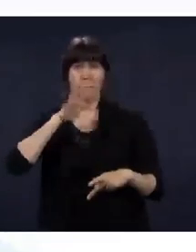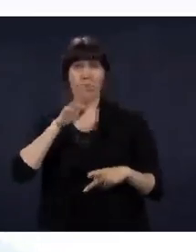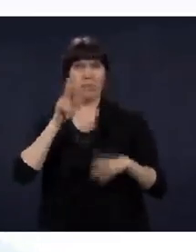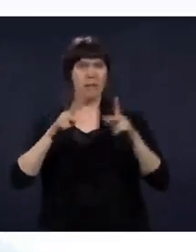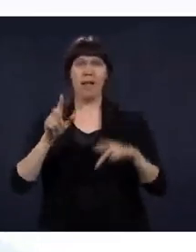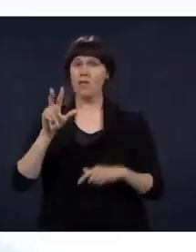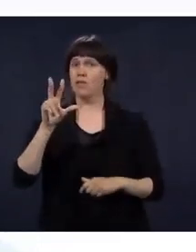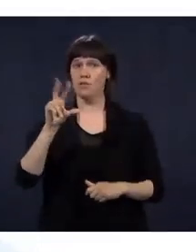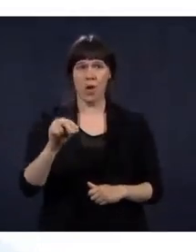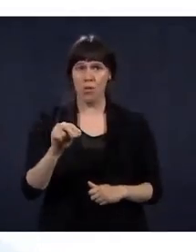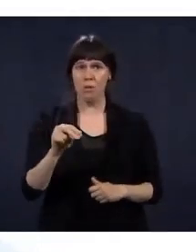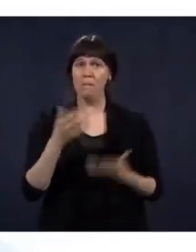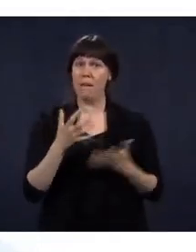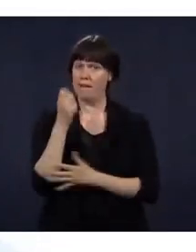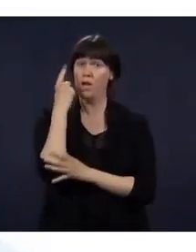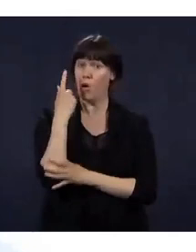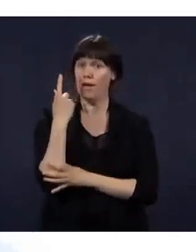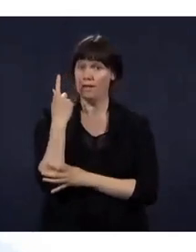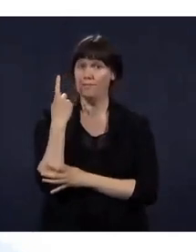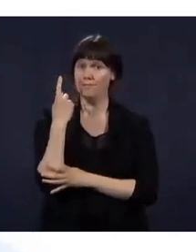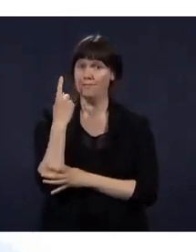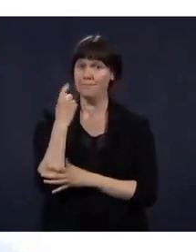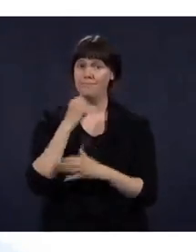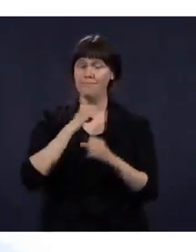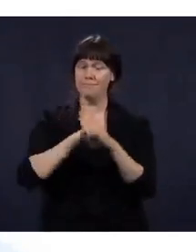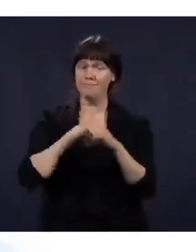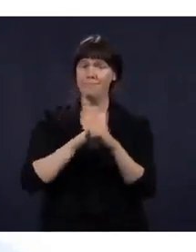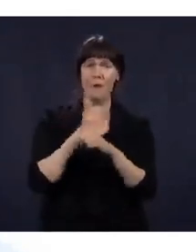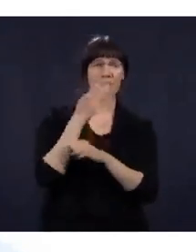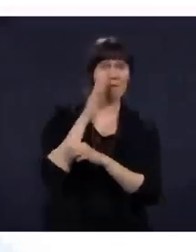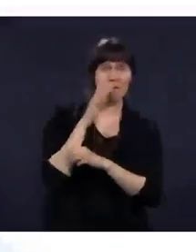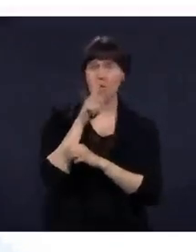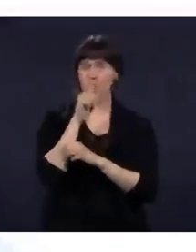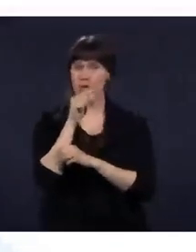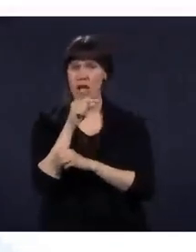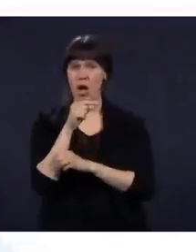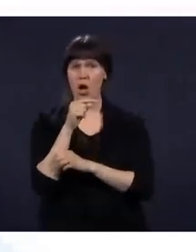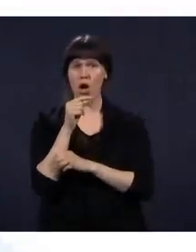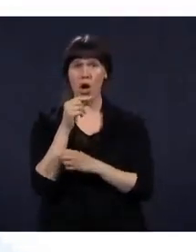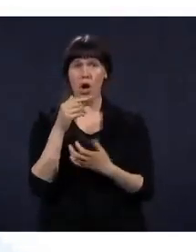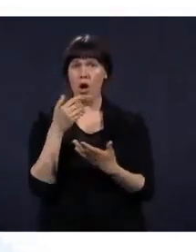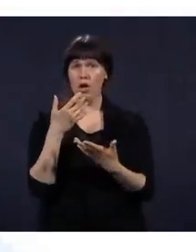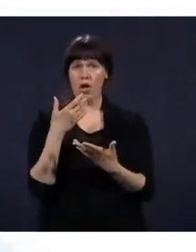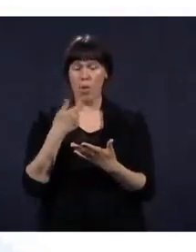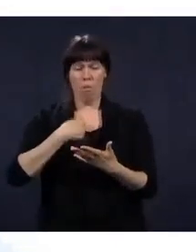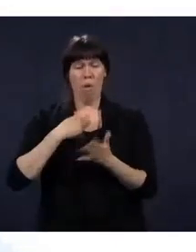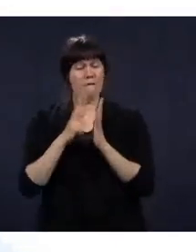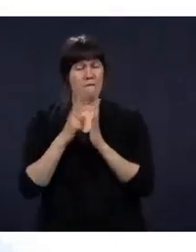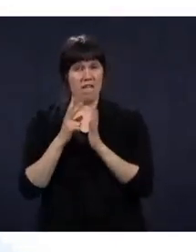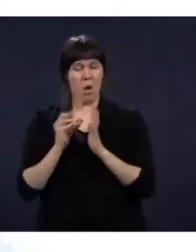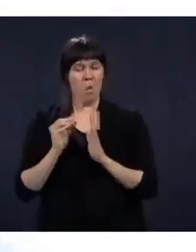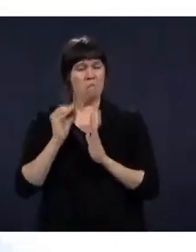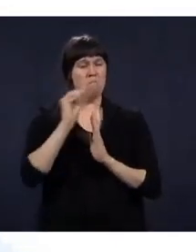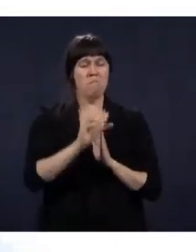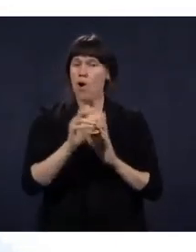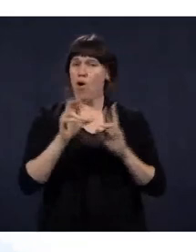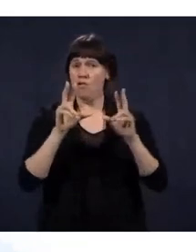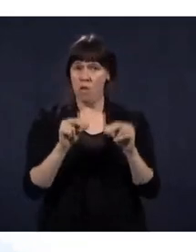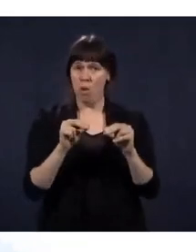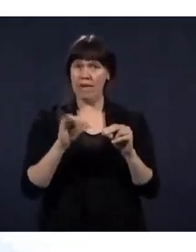jamais je vais illustrer les mesures sociaux dans ce contexte-là. Je vais écrire aux gens pour les remercier.